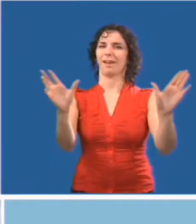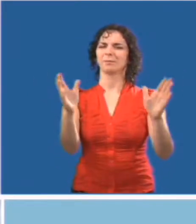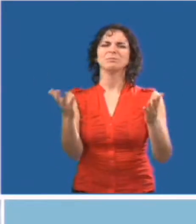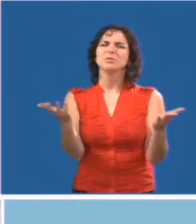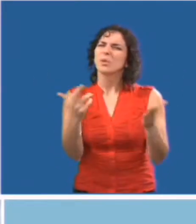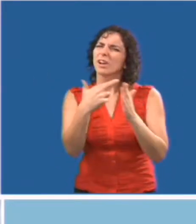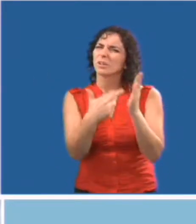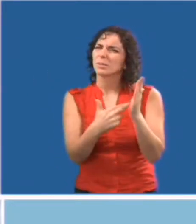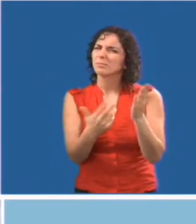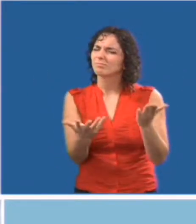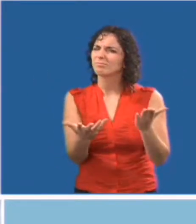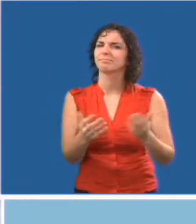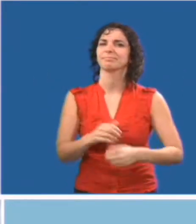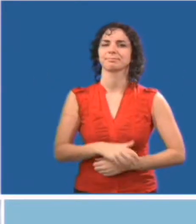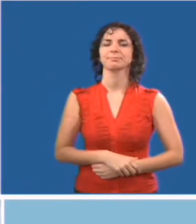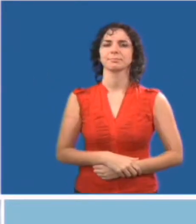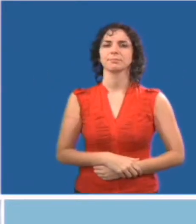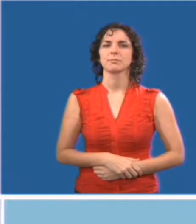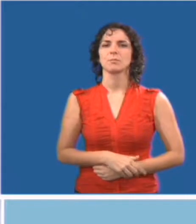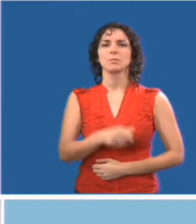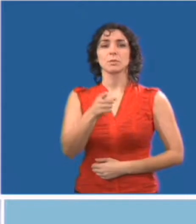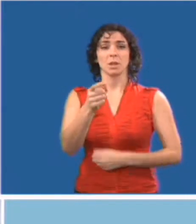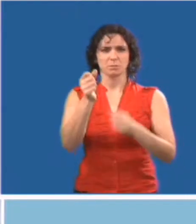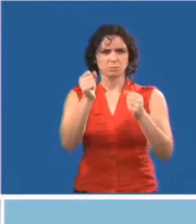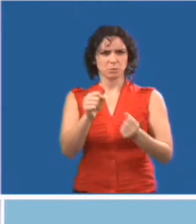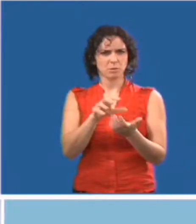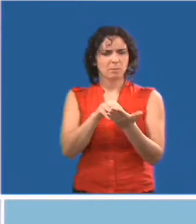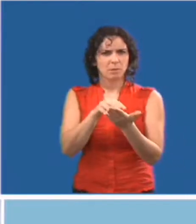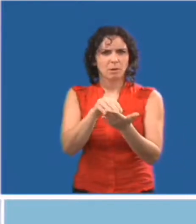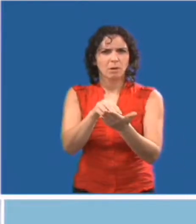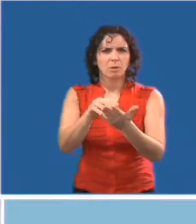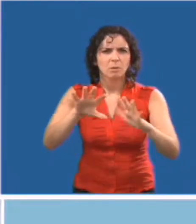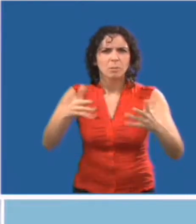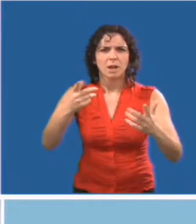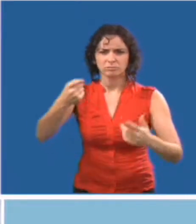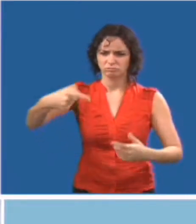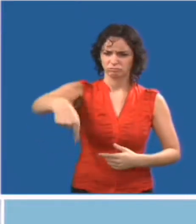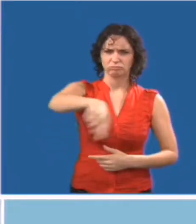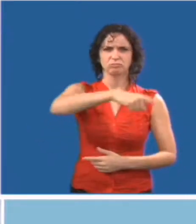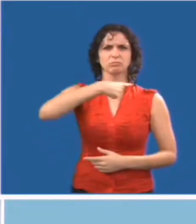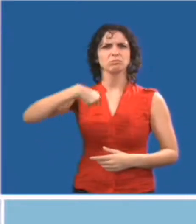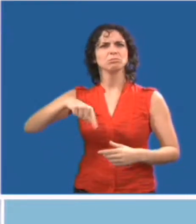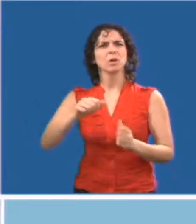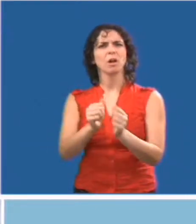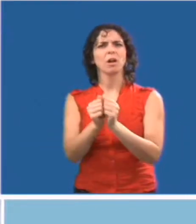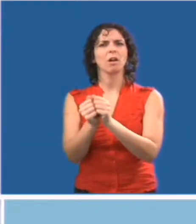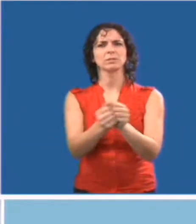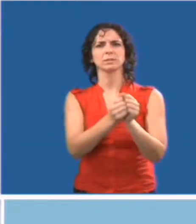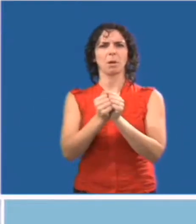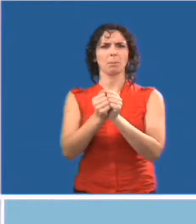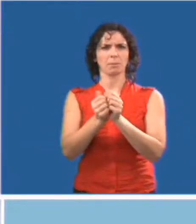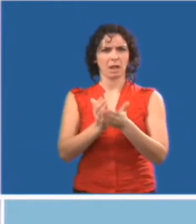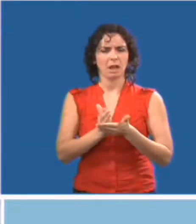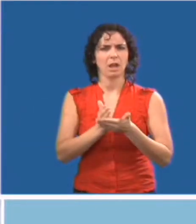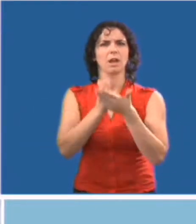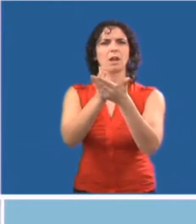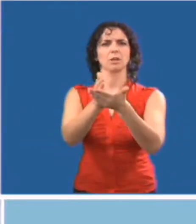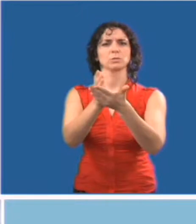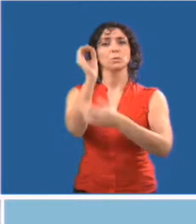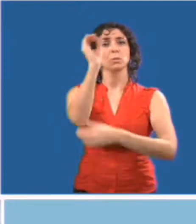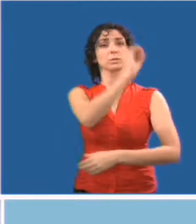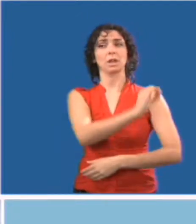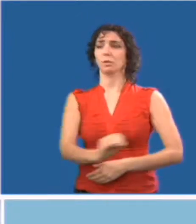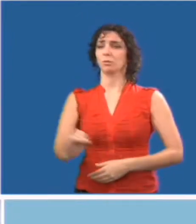façon permanente. Examinons maintenant cette norme pour en apprendre davantage sur le rôle